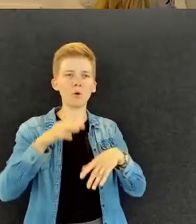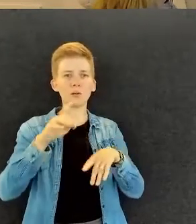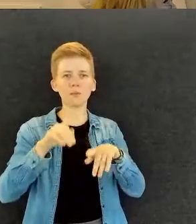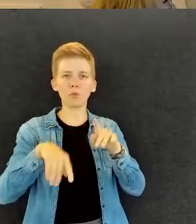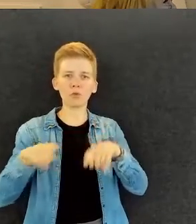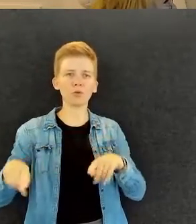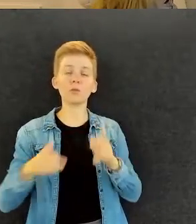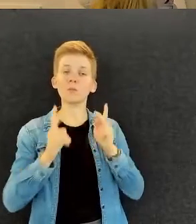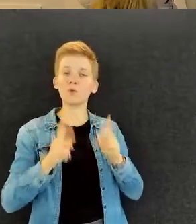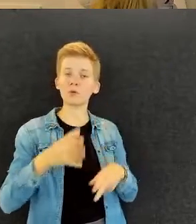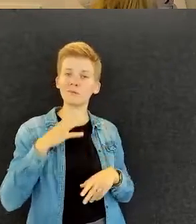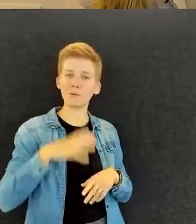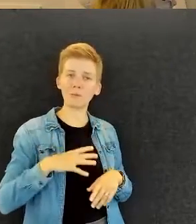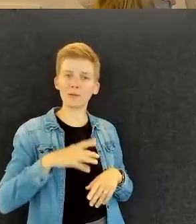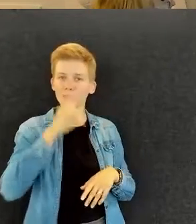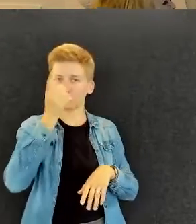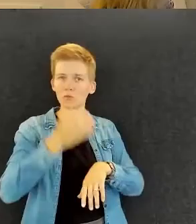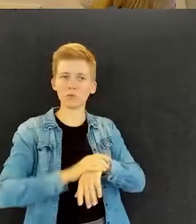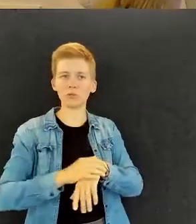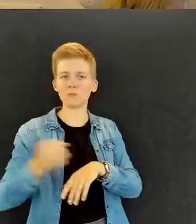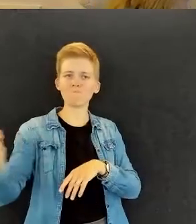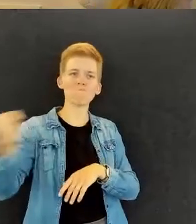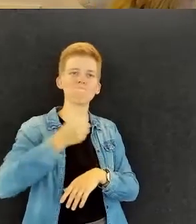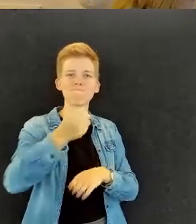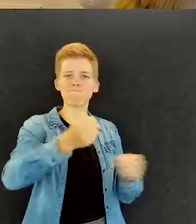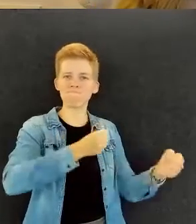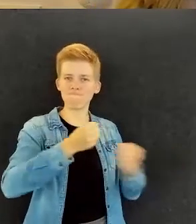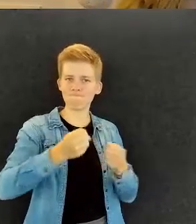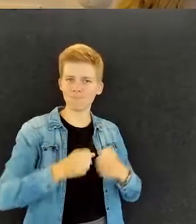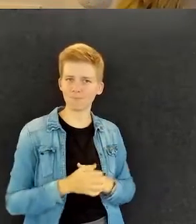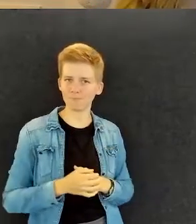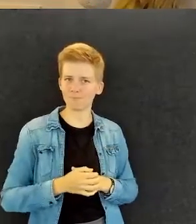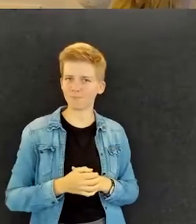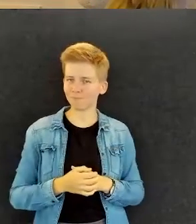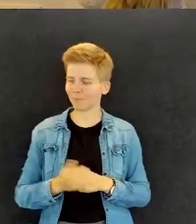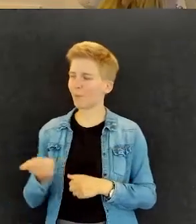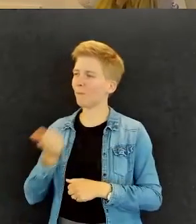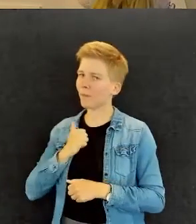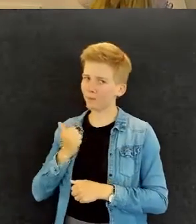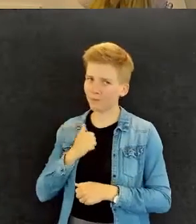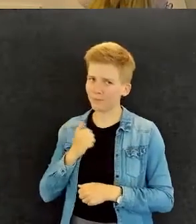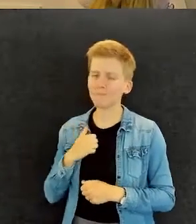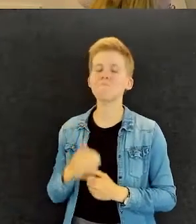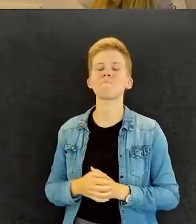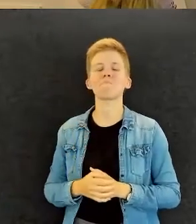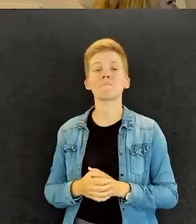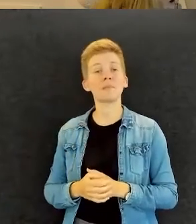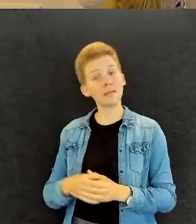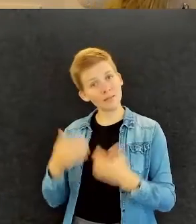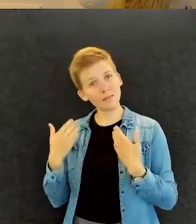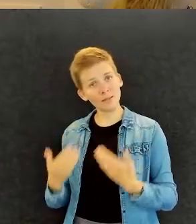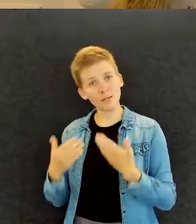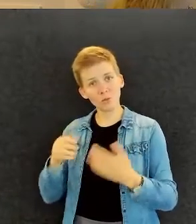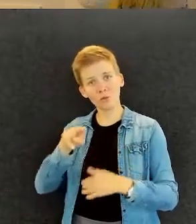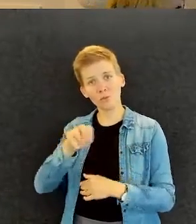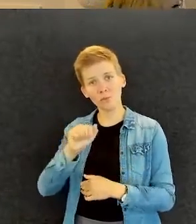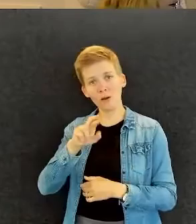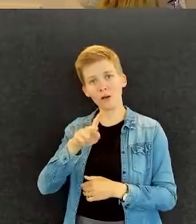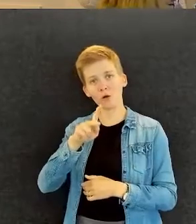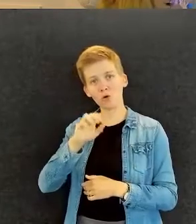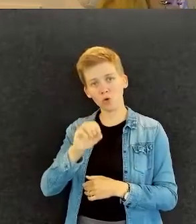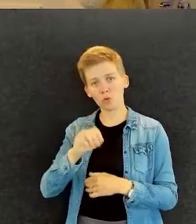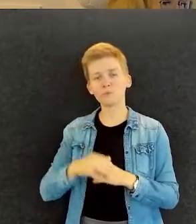vammaisia osaajia teille duuniin. Mahtavaa. Hei, kiitos Marko.